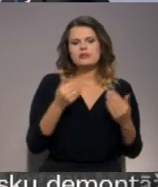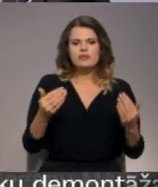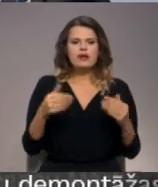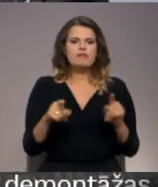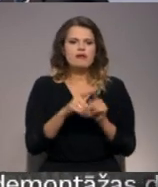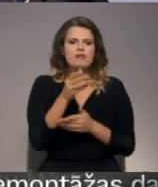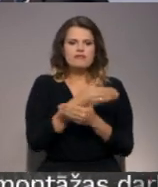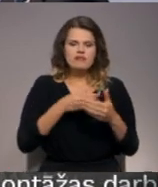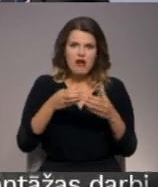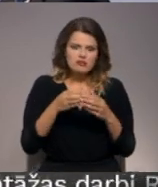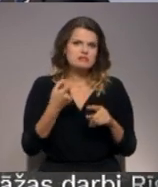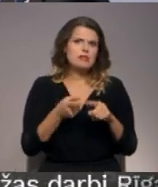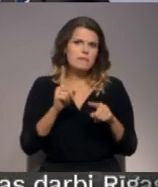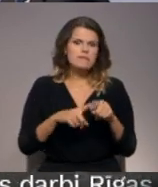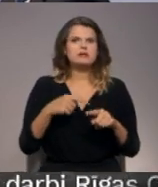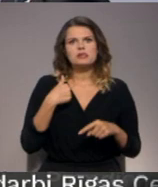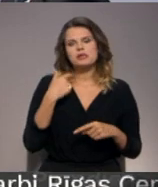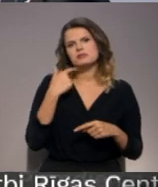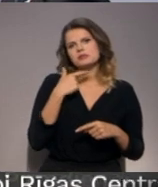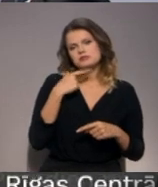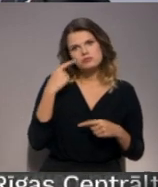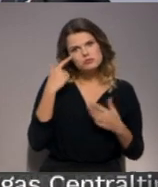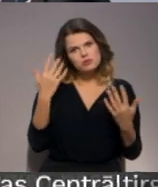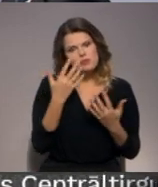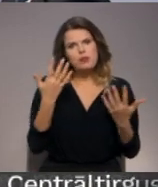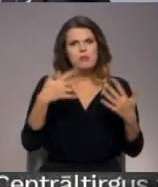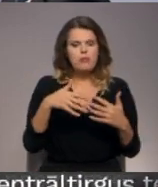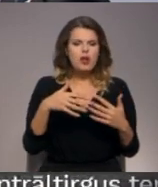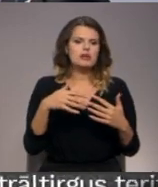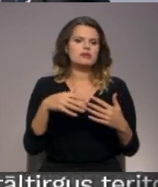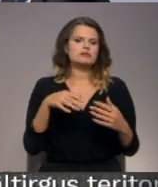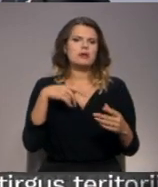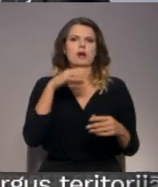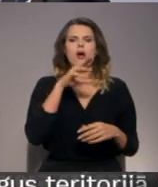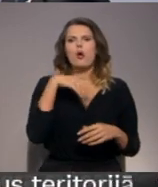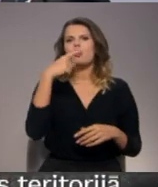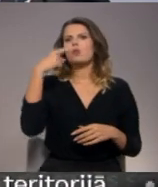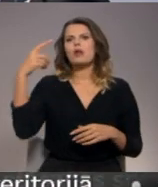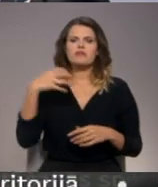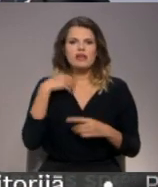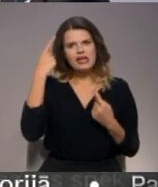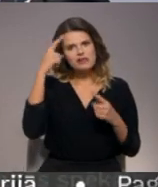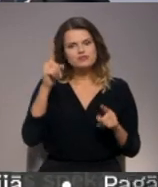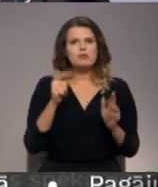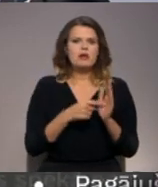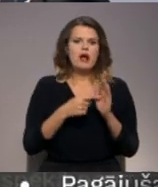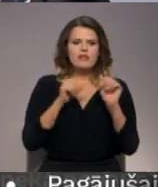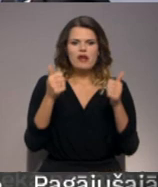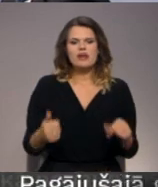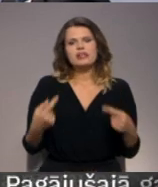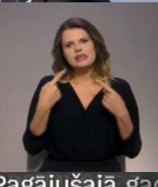frakcija. Līdz ar to, manuprāt, politiskajiem komentētājiem šobrīd būs jāizdomā, kādā veidā